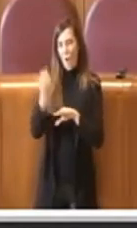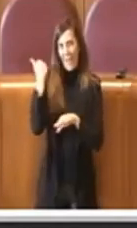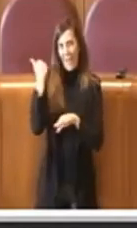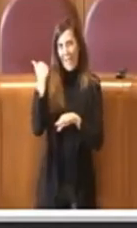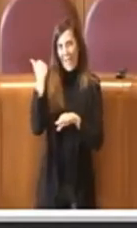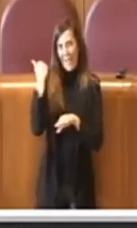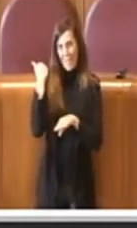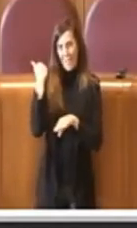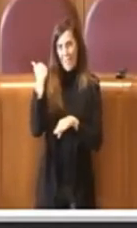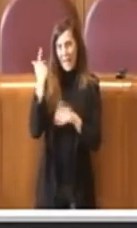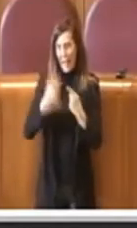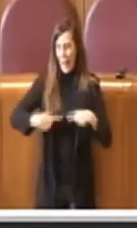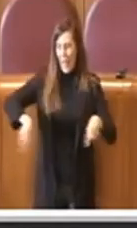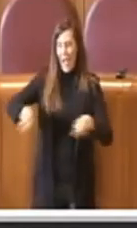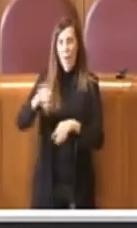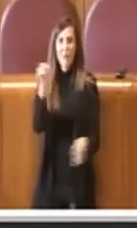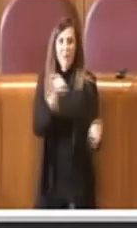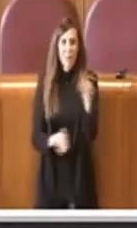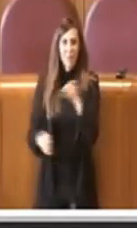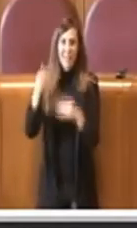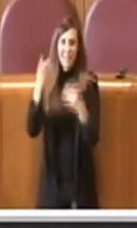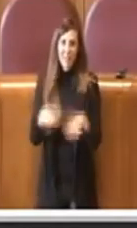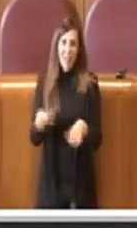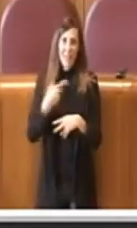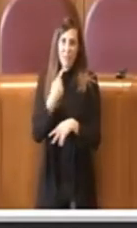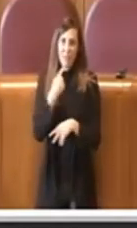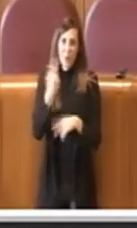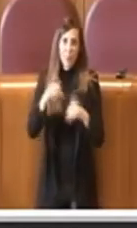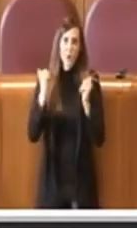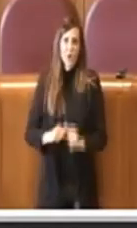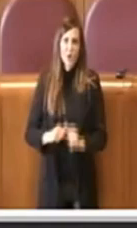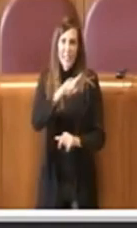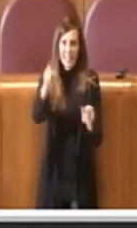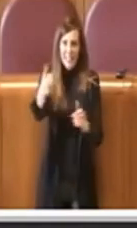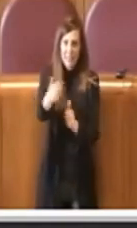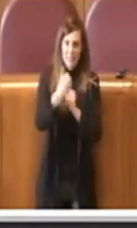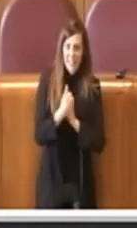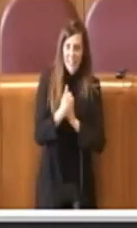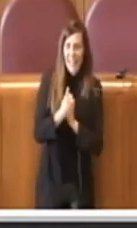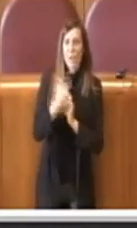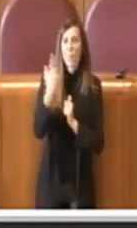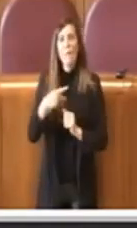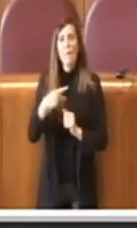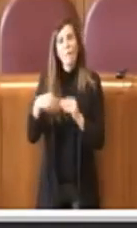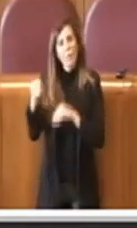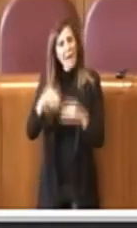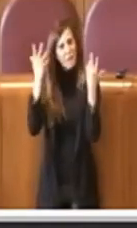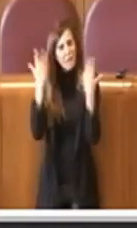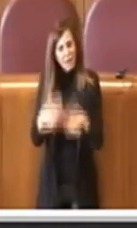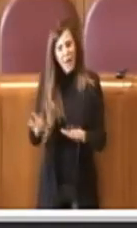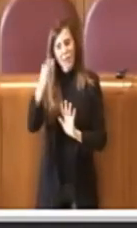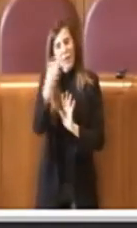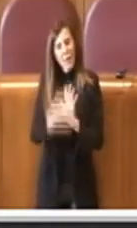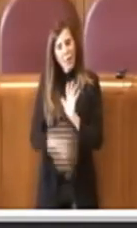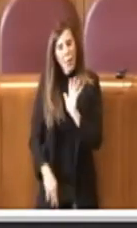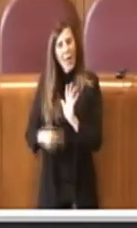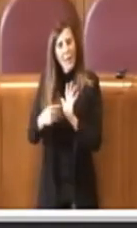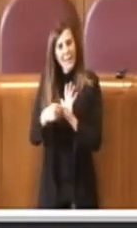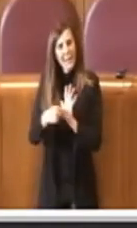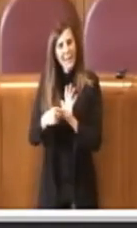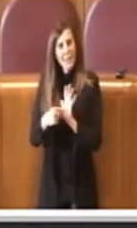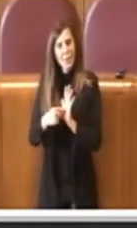come sa, l'aula e lo dico anche ai cittadini in visione, abbiamo votato un regolamento apposito per il trasporto